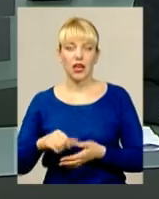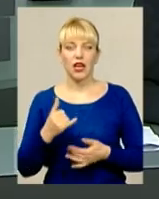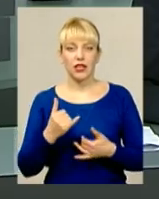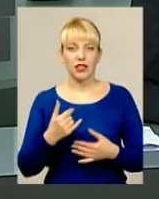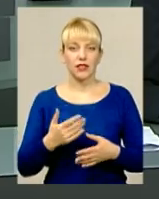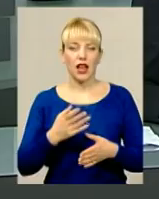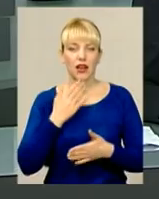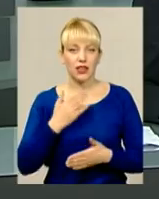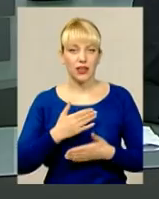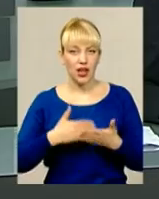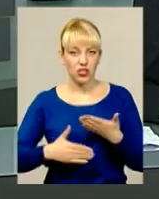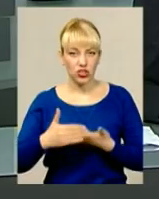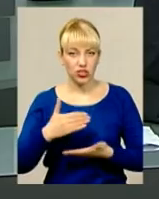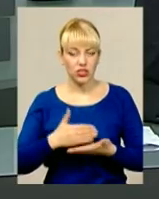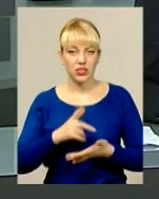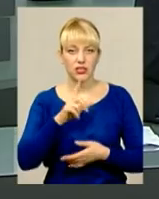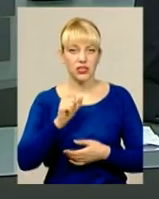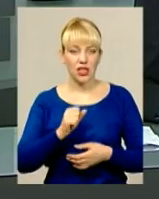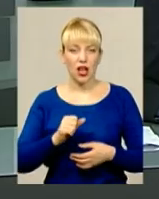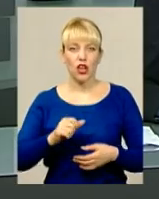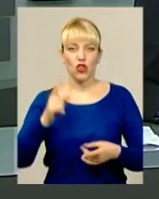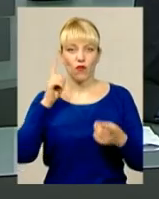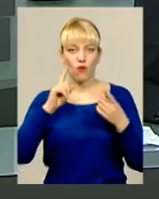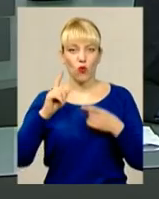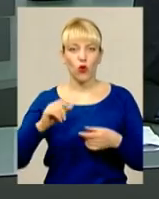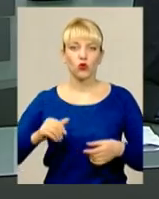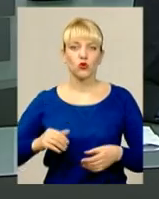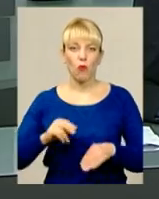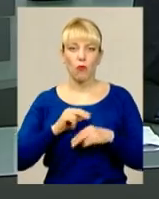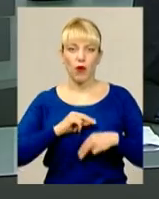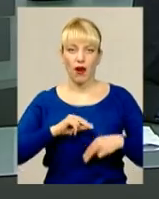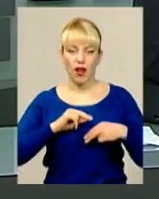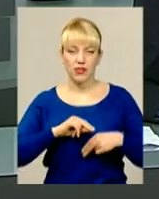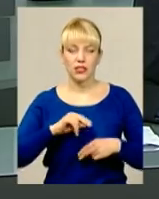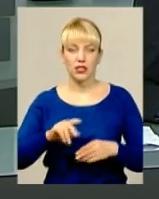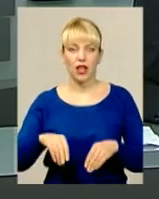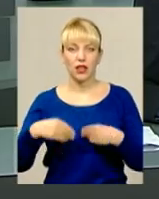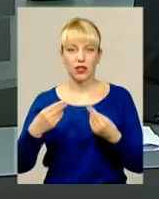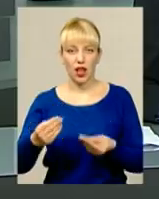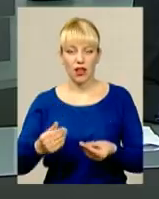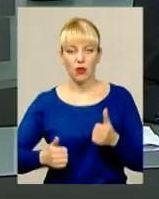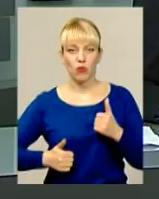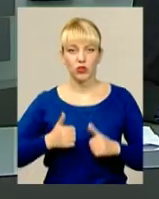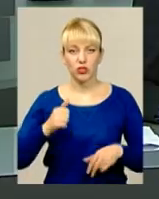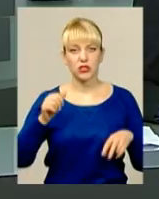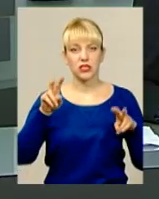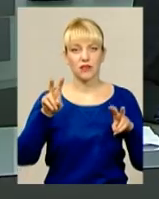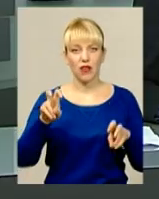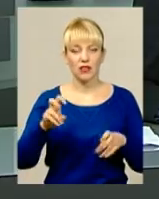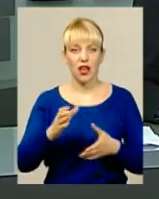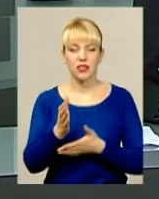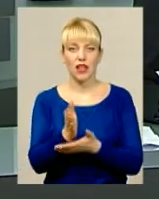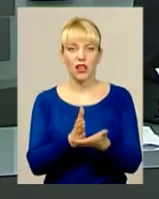І ось нарешті за довголітню плідну творчу працю Олександрові Топоринському надали почесне звання «Заслужений артист